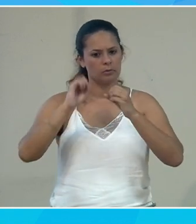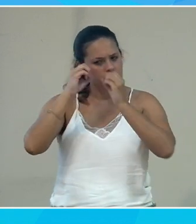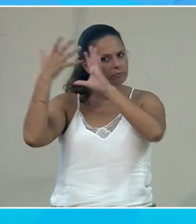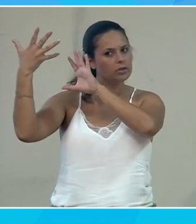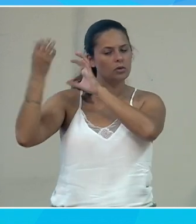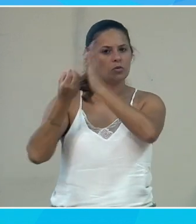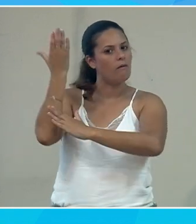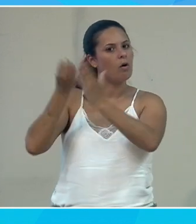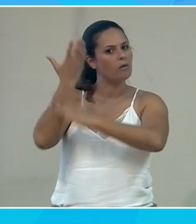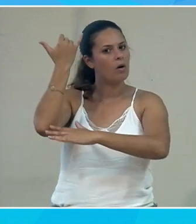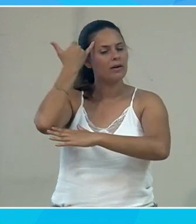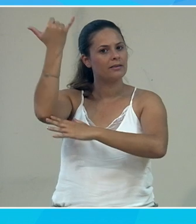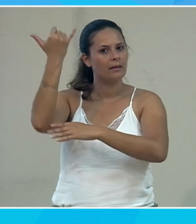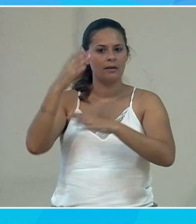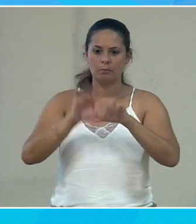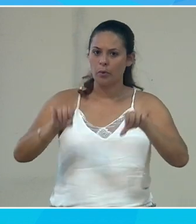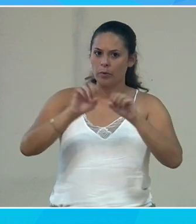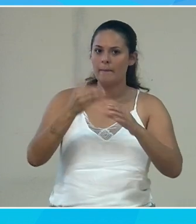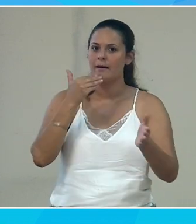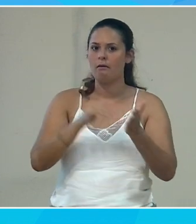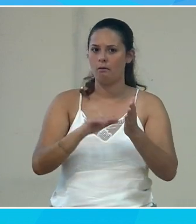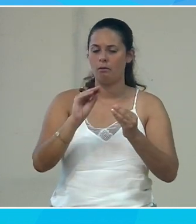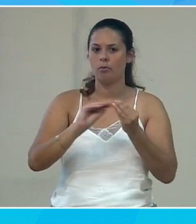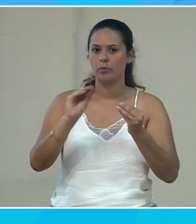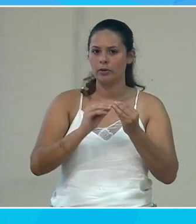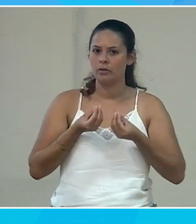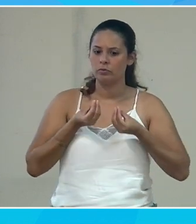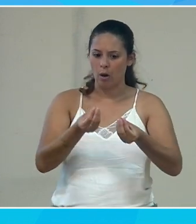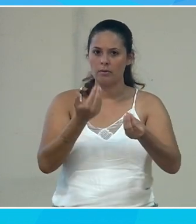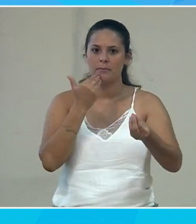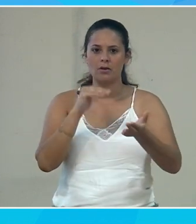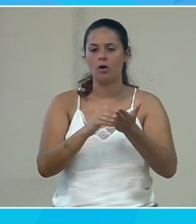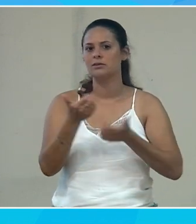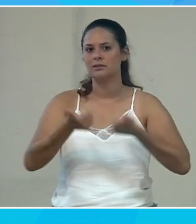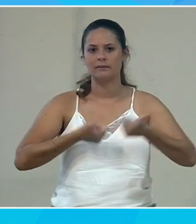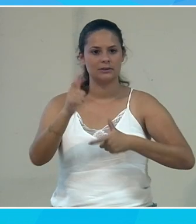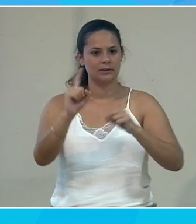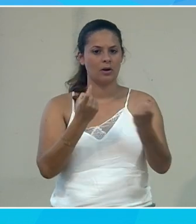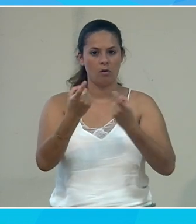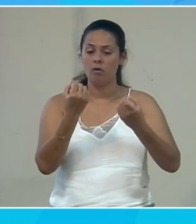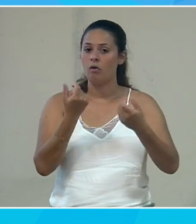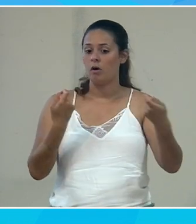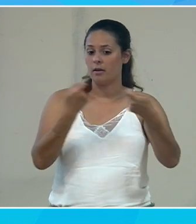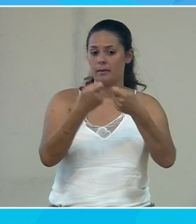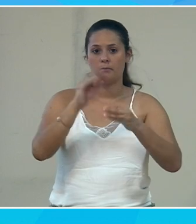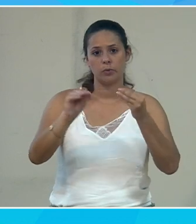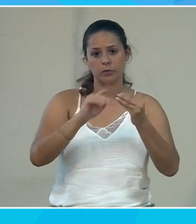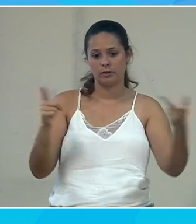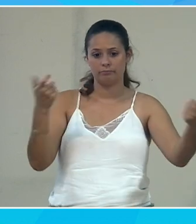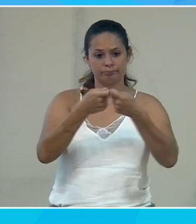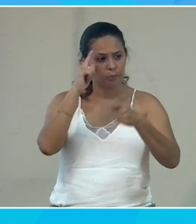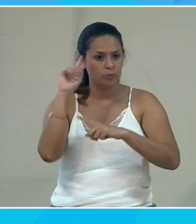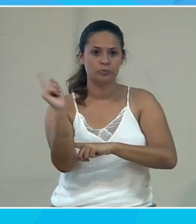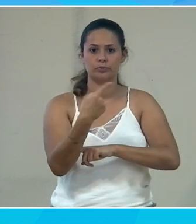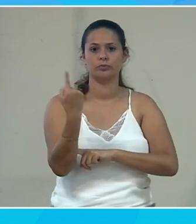de nouvelles idées, de créer des meilleurs produits et de servir mieux nos clients. Parce qu'effectivement, pour pouvoir créer des produits adaptés à tout le monde, on a